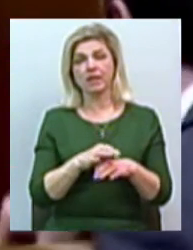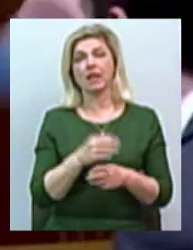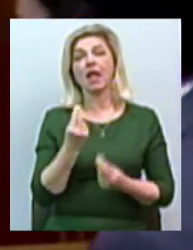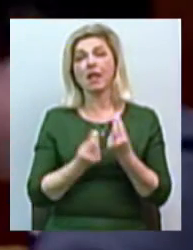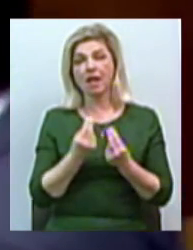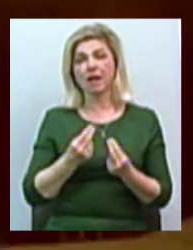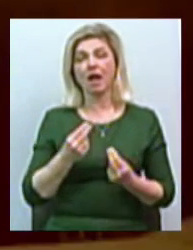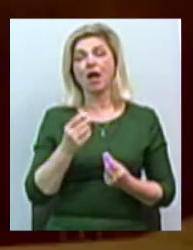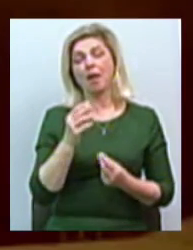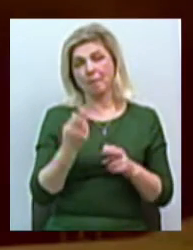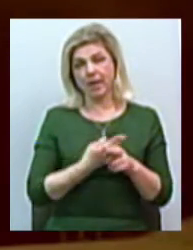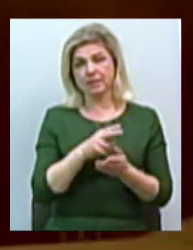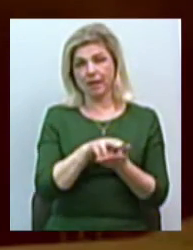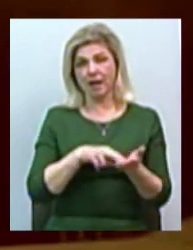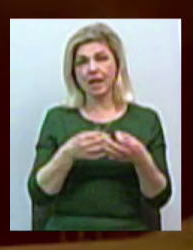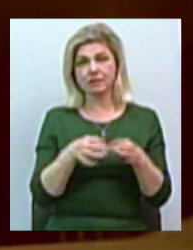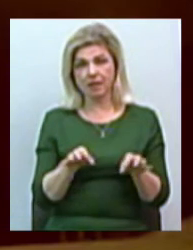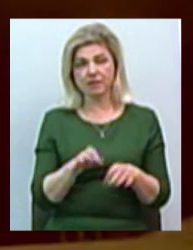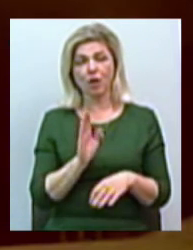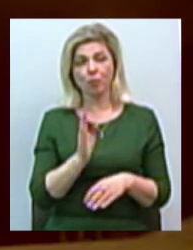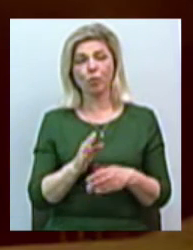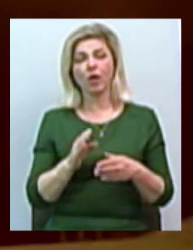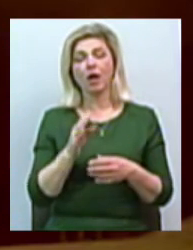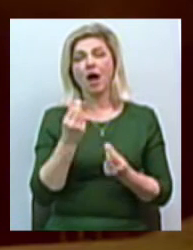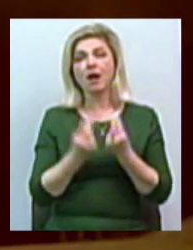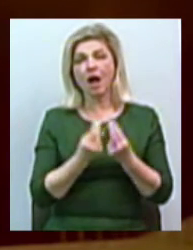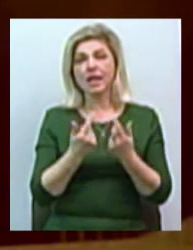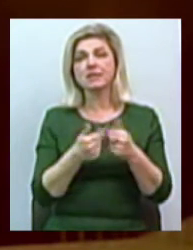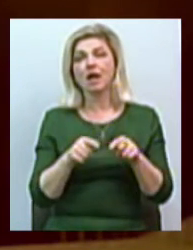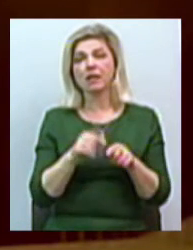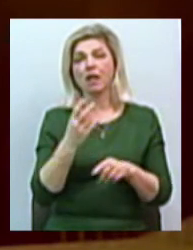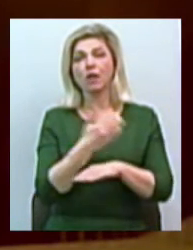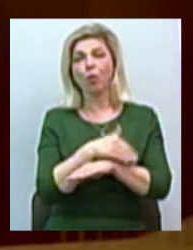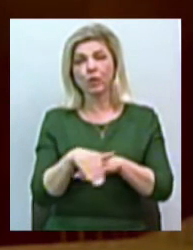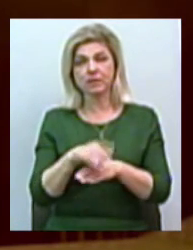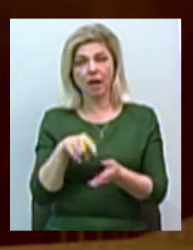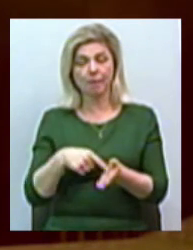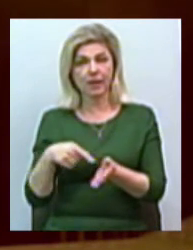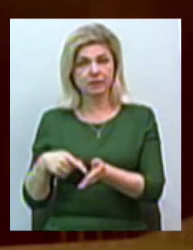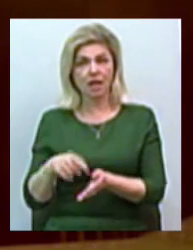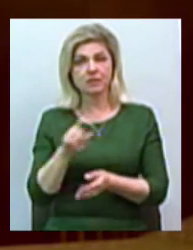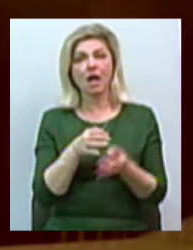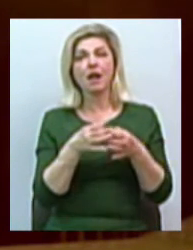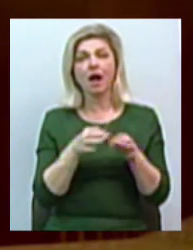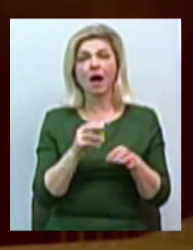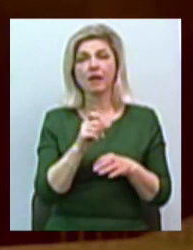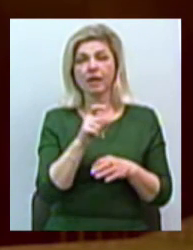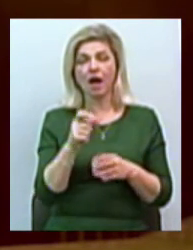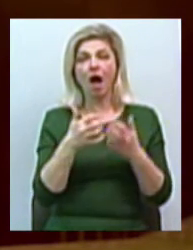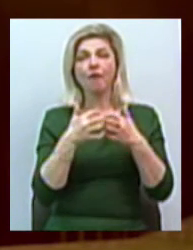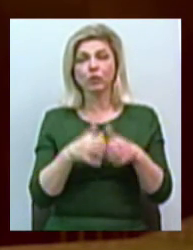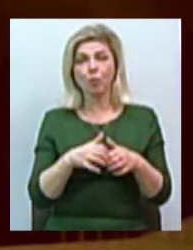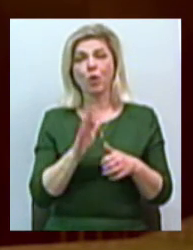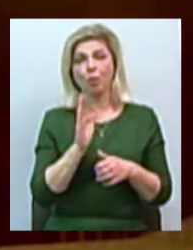Будуть запроваджені обмеження на розташування агральних закладів на вулицях міст. Зали гральних автоматів